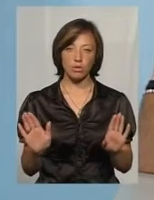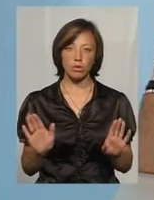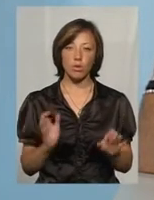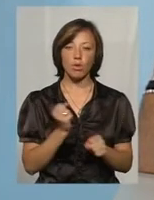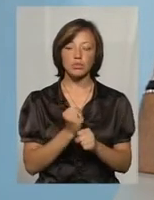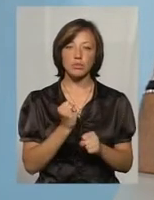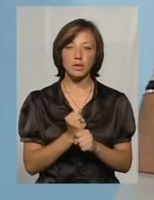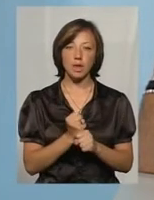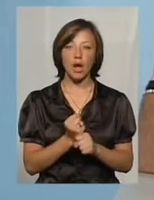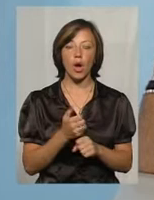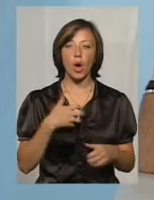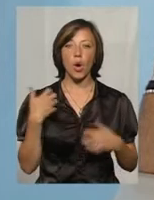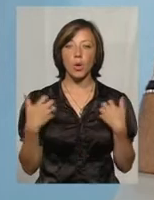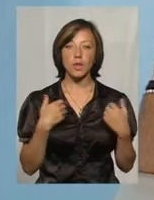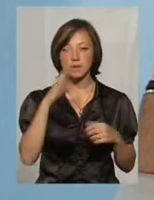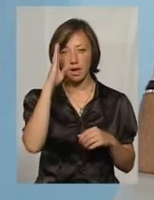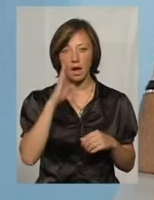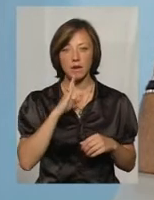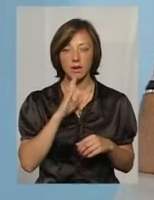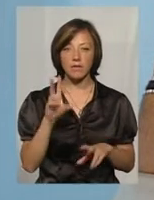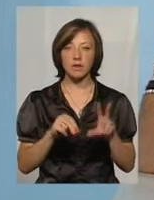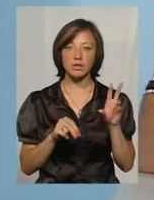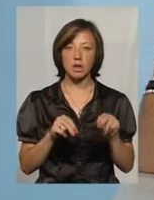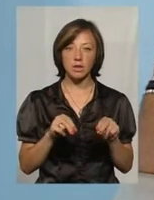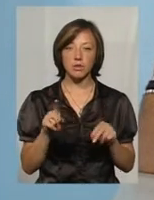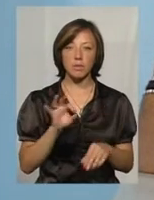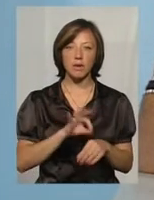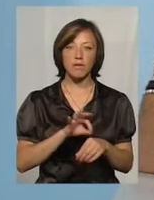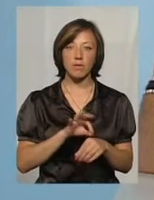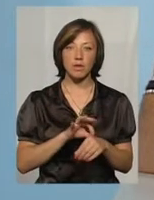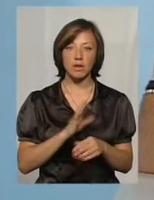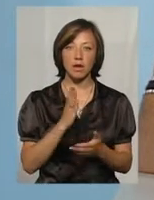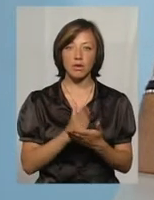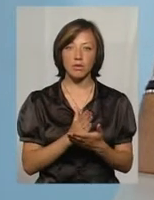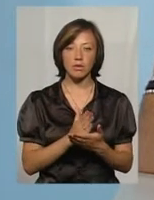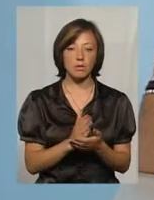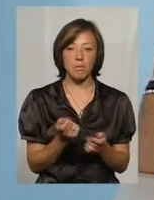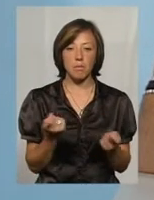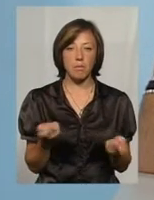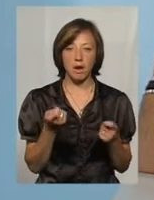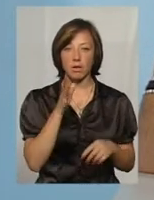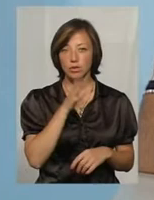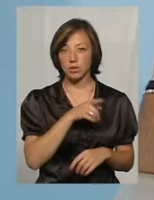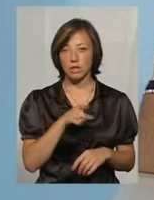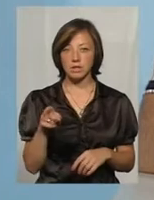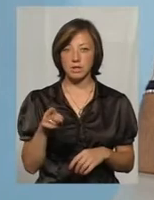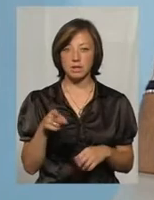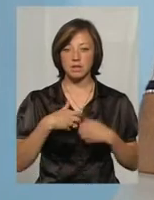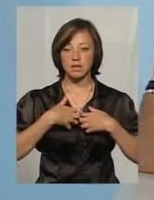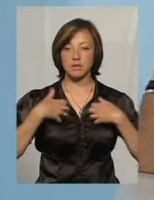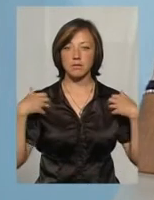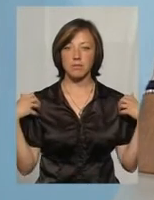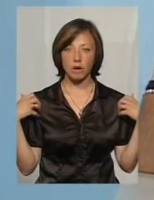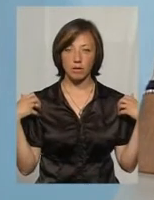організувати роздягальну, ну, я рахую, що в роздягальні хворі знаходиться обмежений час, знімають верхню